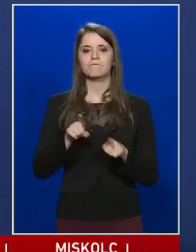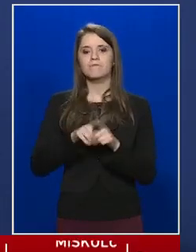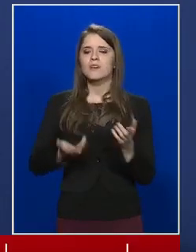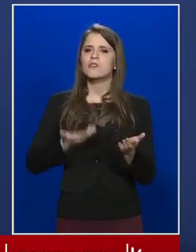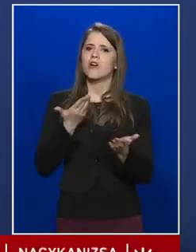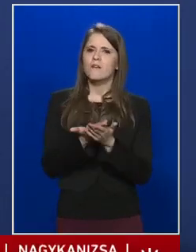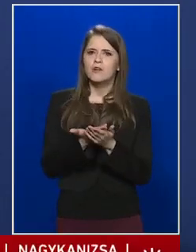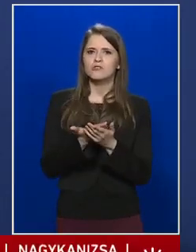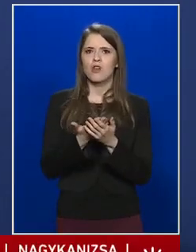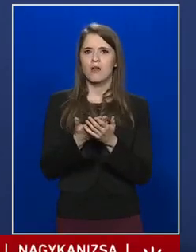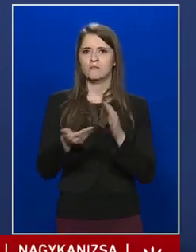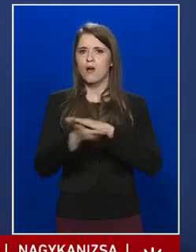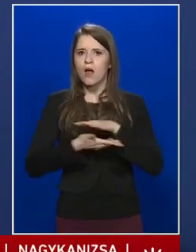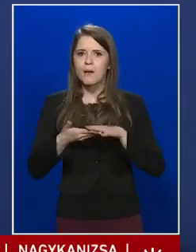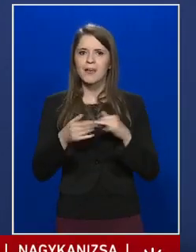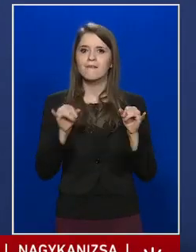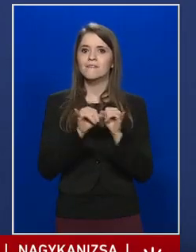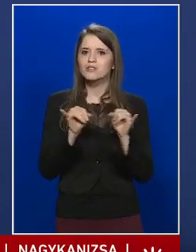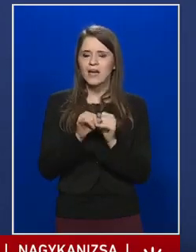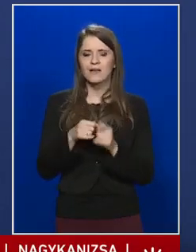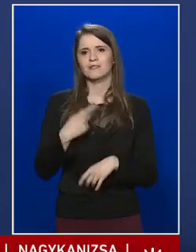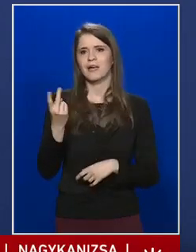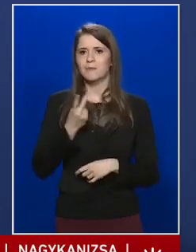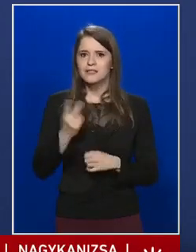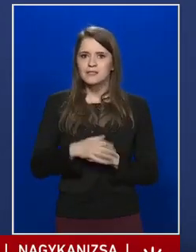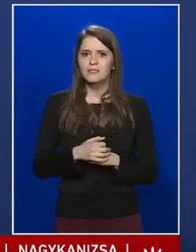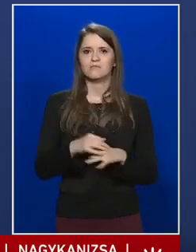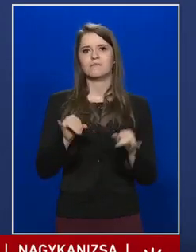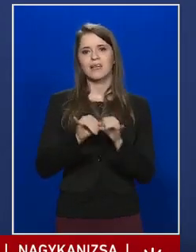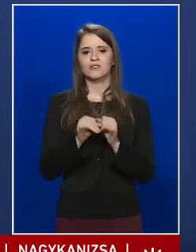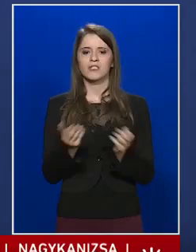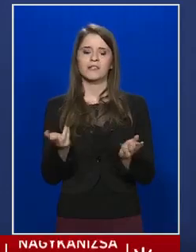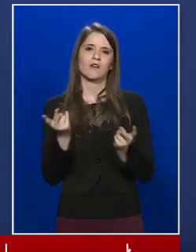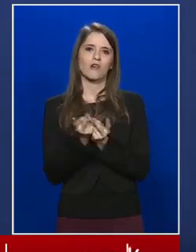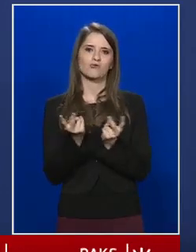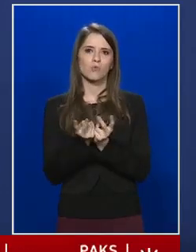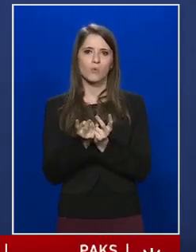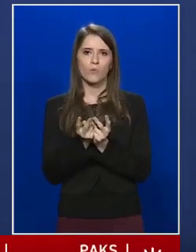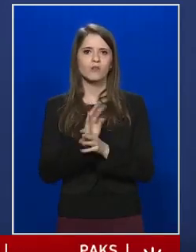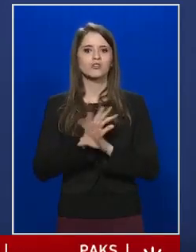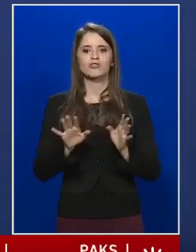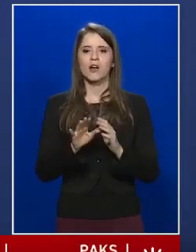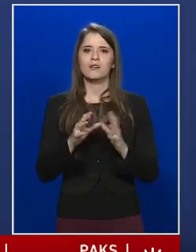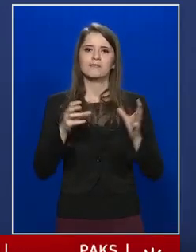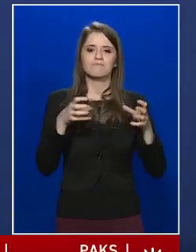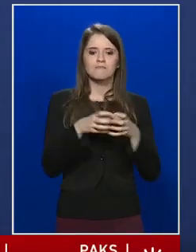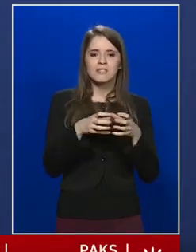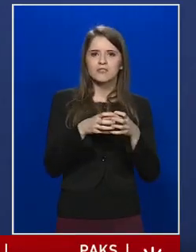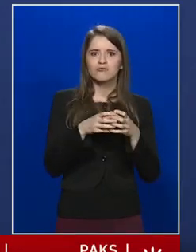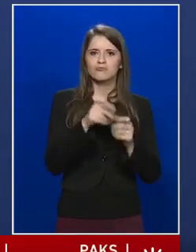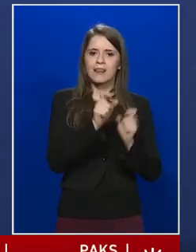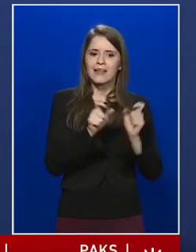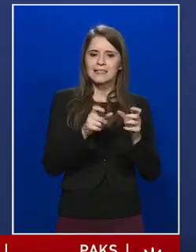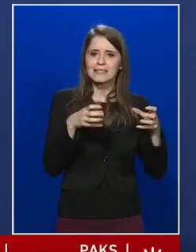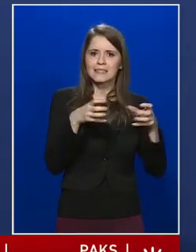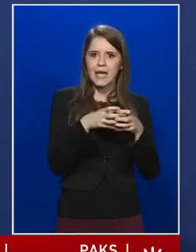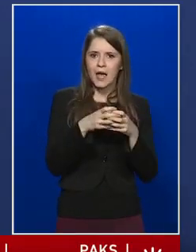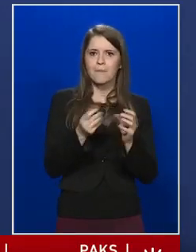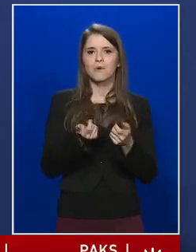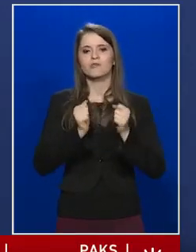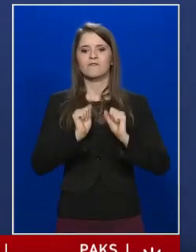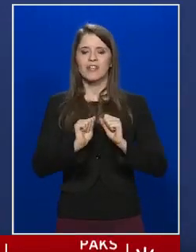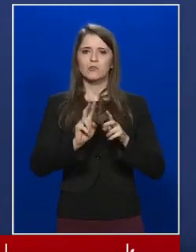a vizsgákat természetesen az érettségihez hasonlóan csak kis létszámban a védő távolság